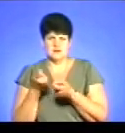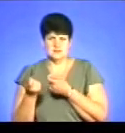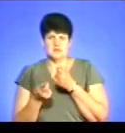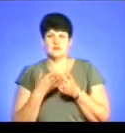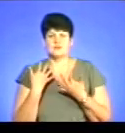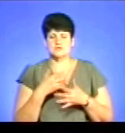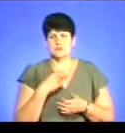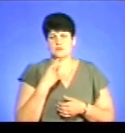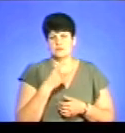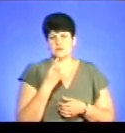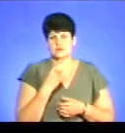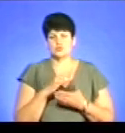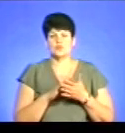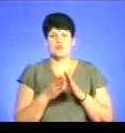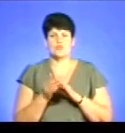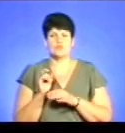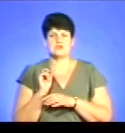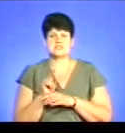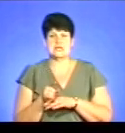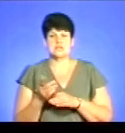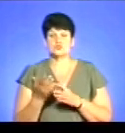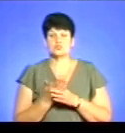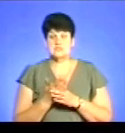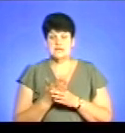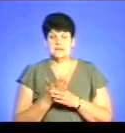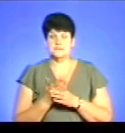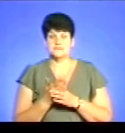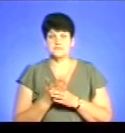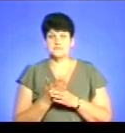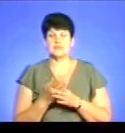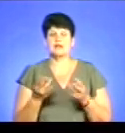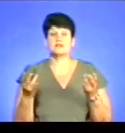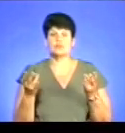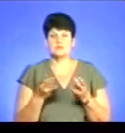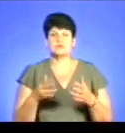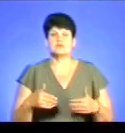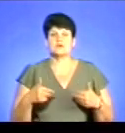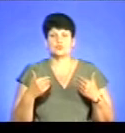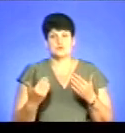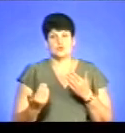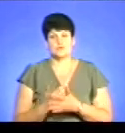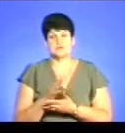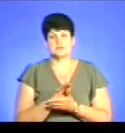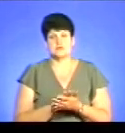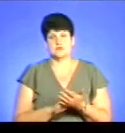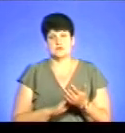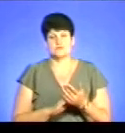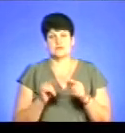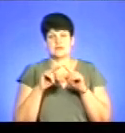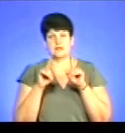щодо умов призначення субсидії, тому необхідно звернутися з новою заявою декларації